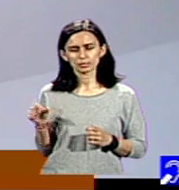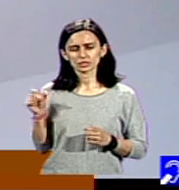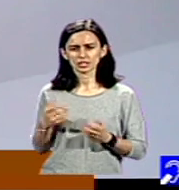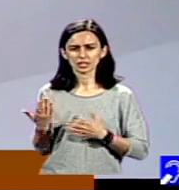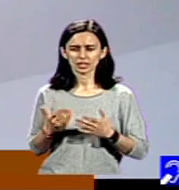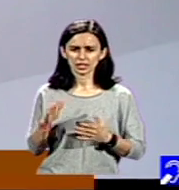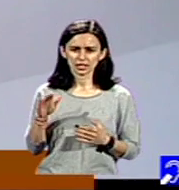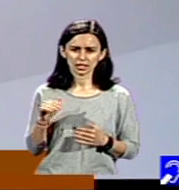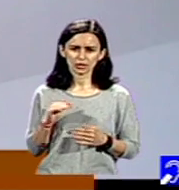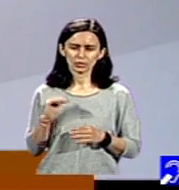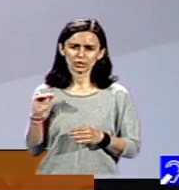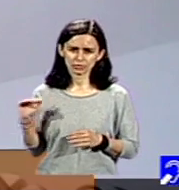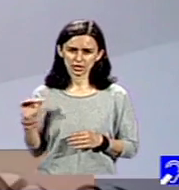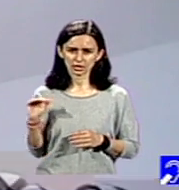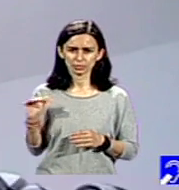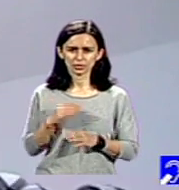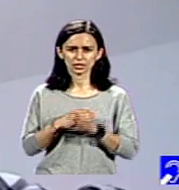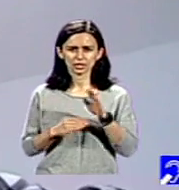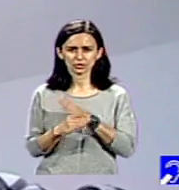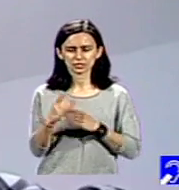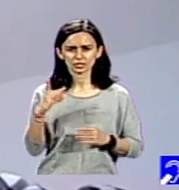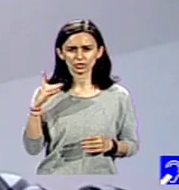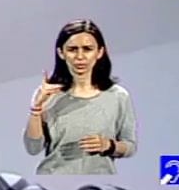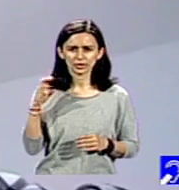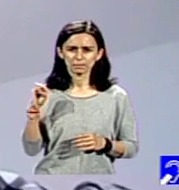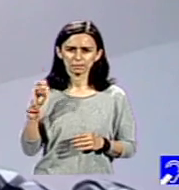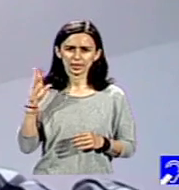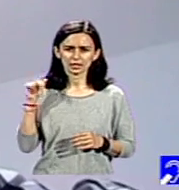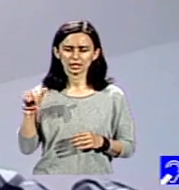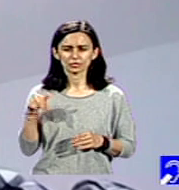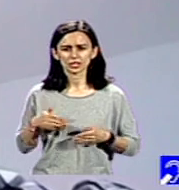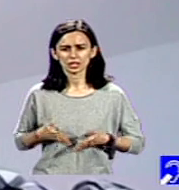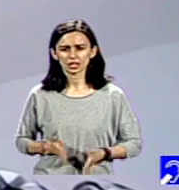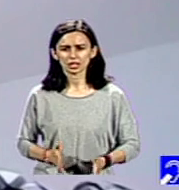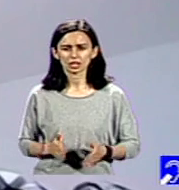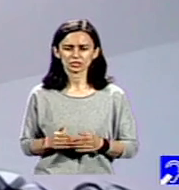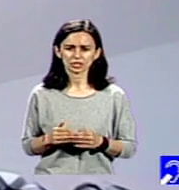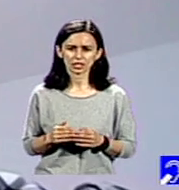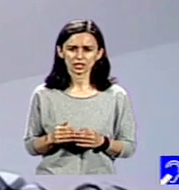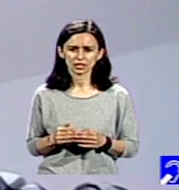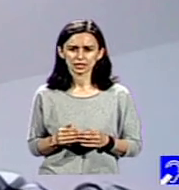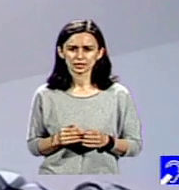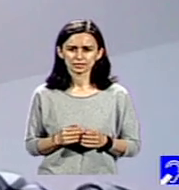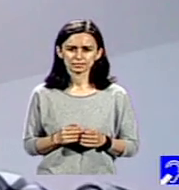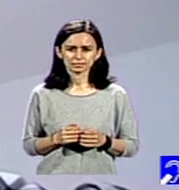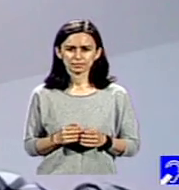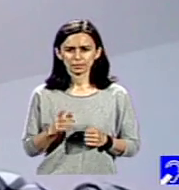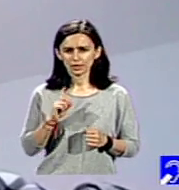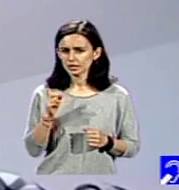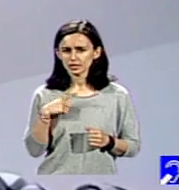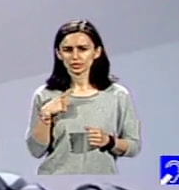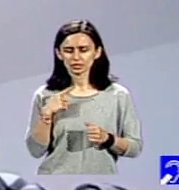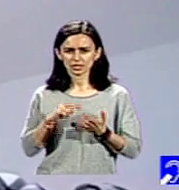au un copil cu sindrom down chiar de la naștere au un șoc și nu sunt